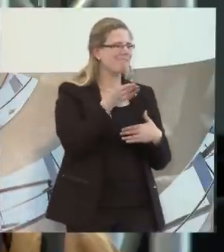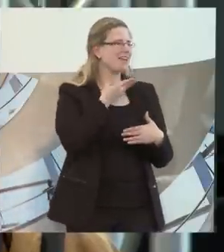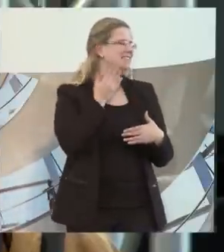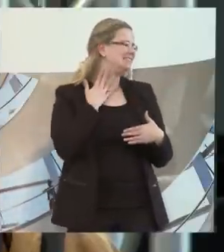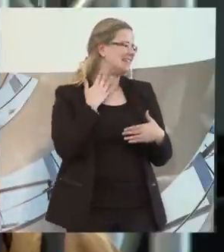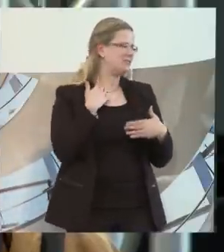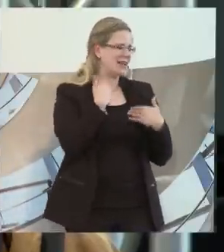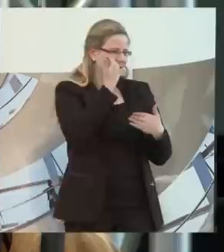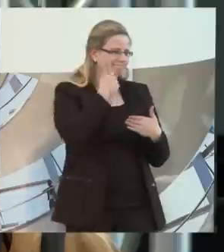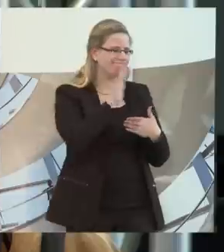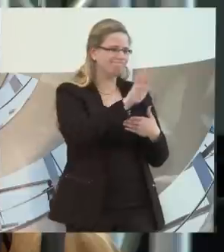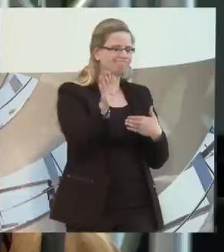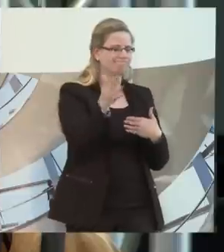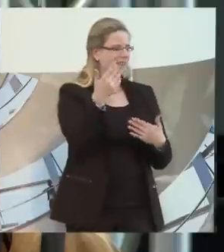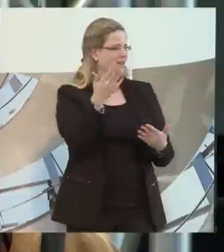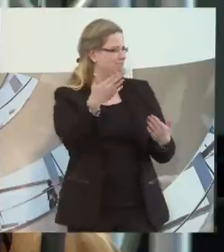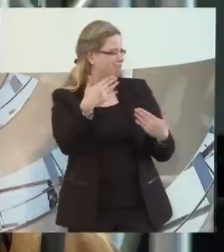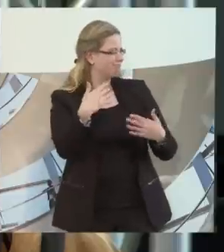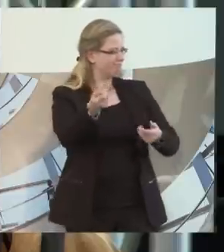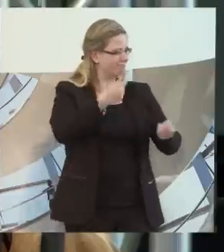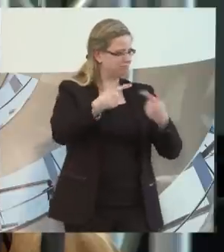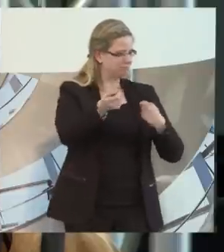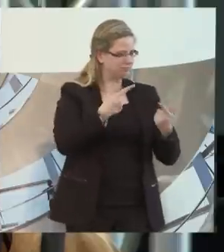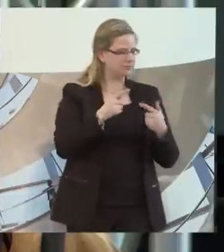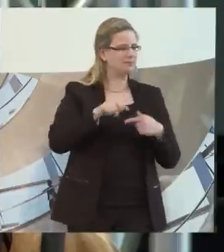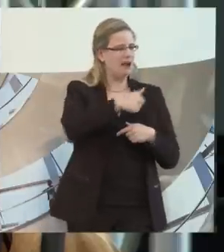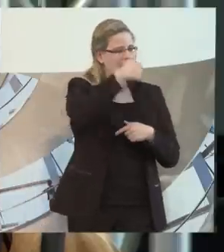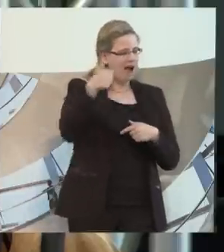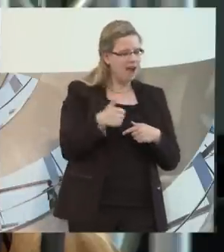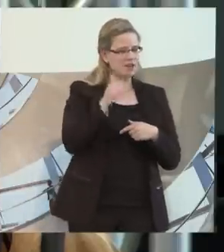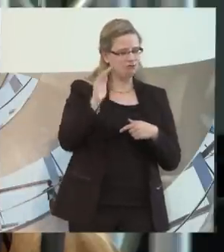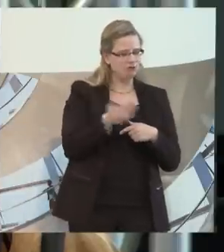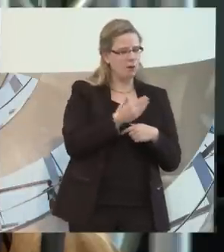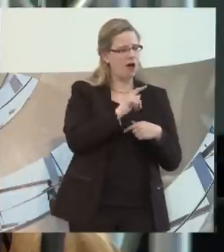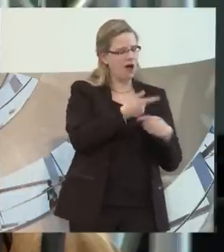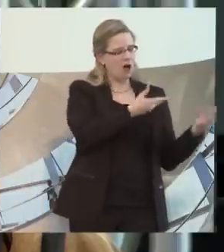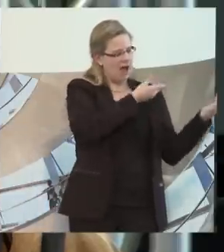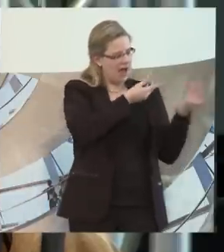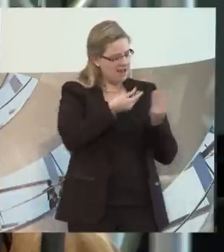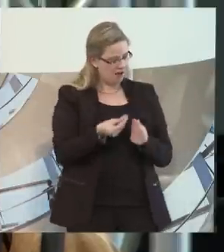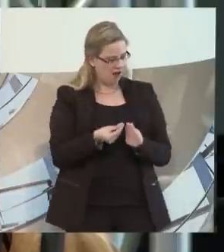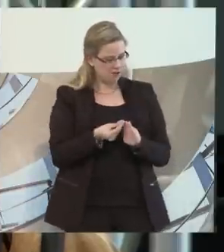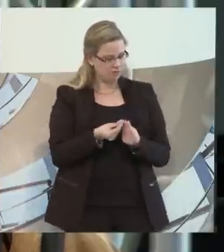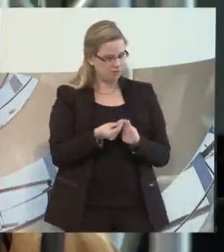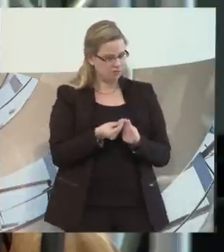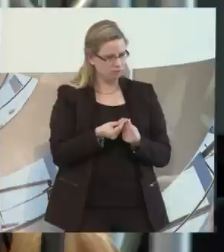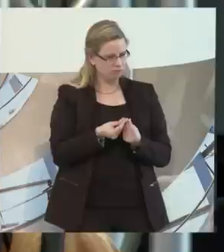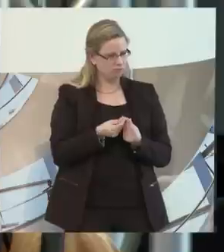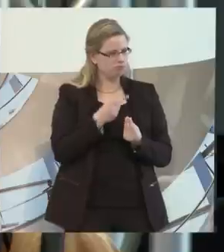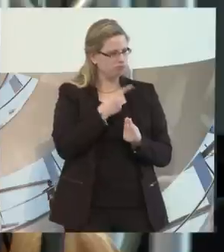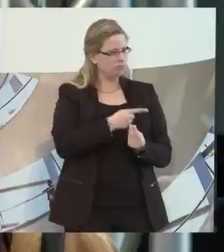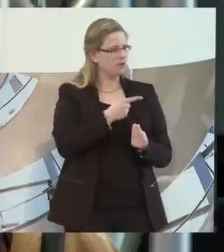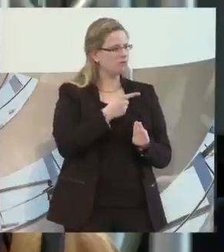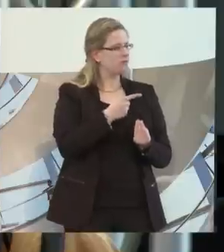Gebirgensprachpoeten eingeladen im normalen Konzert, ohne es explizit zu bewerben. Und ich muss sagen, der